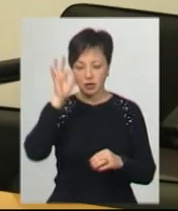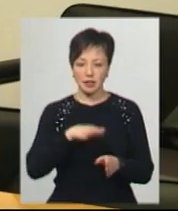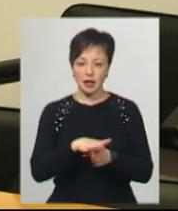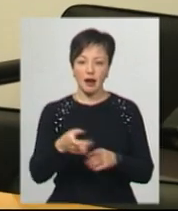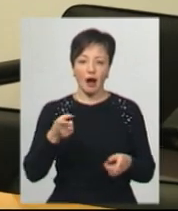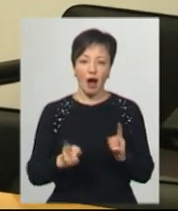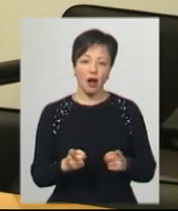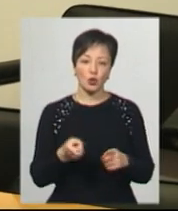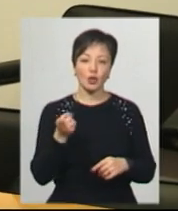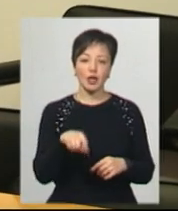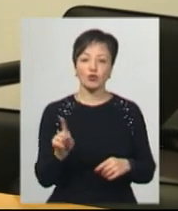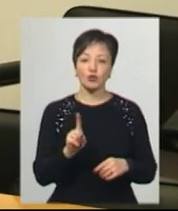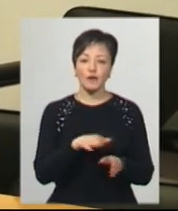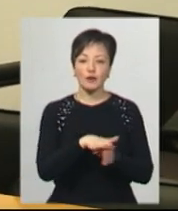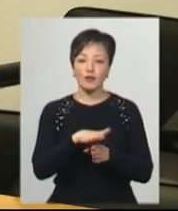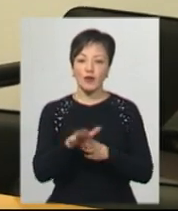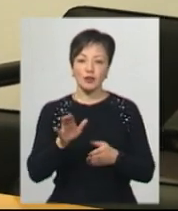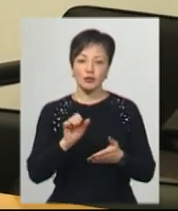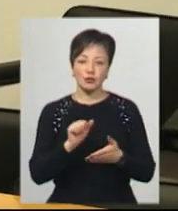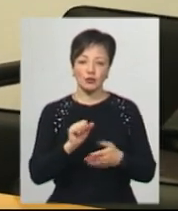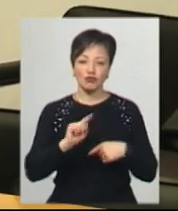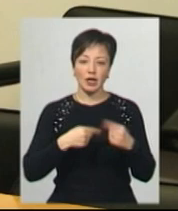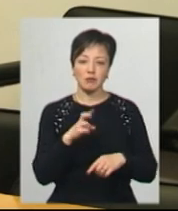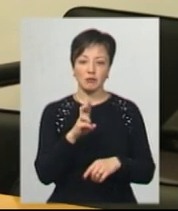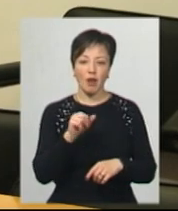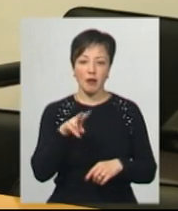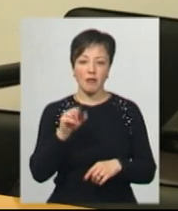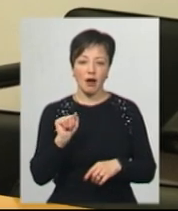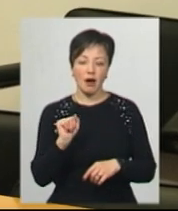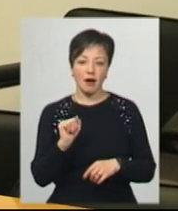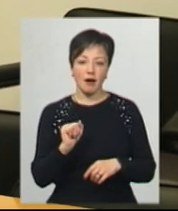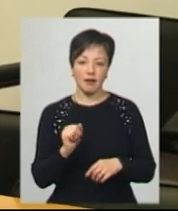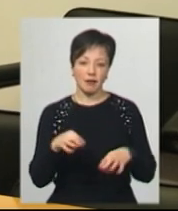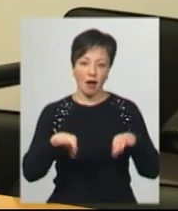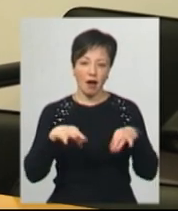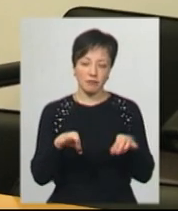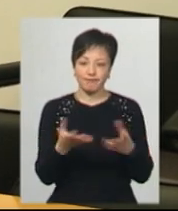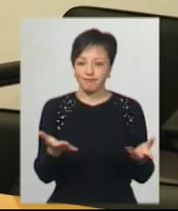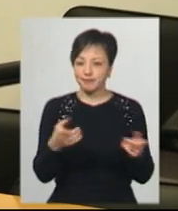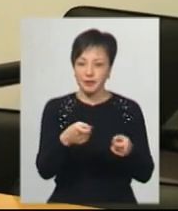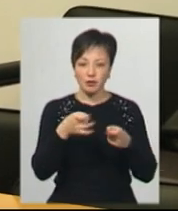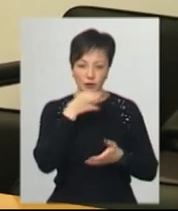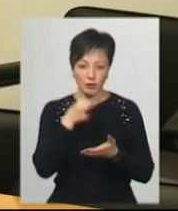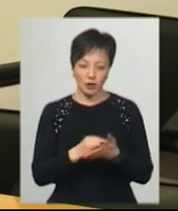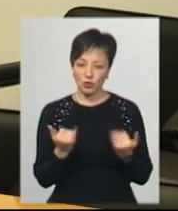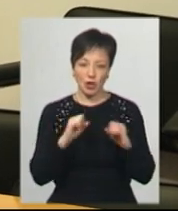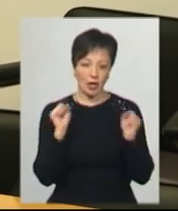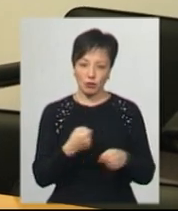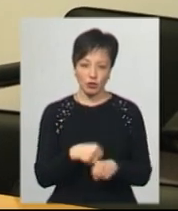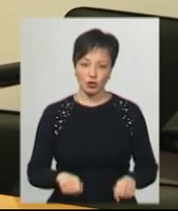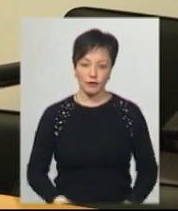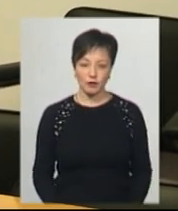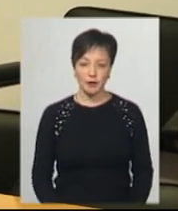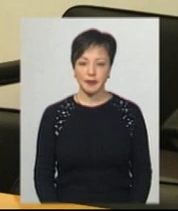Реально те, що відбувається через блаблакар на легкових автомобілях, притягнути до відповідальності, на жаль, сьогодні неможливо в